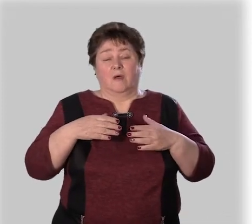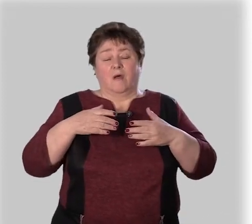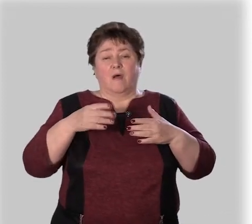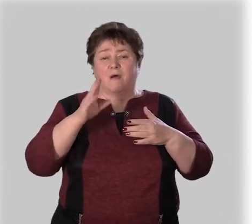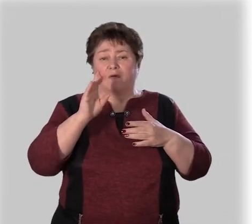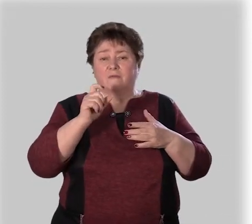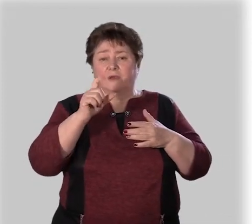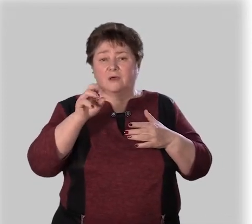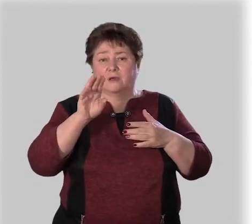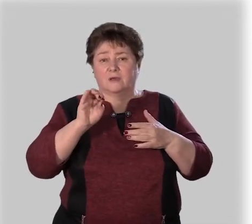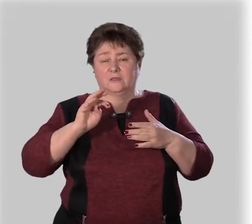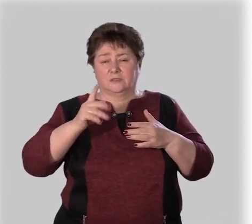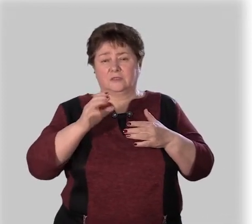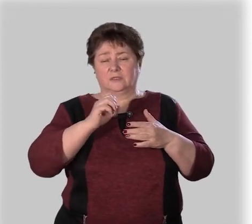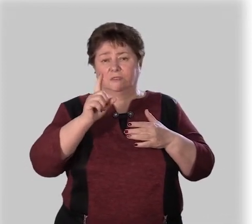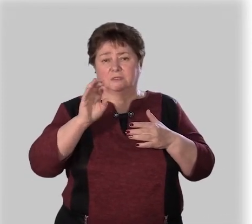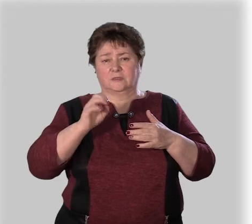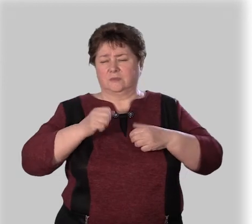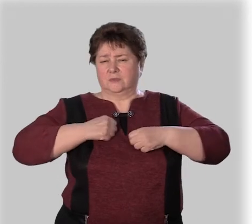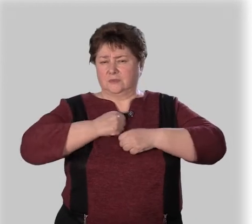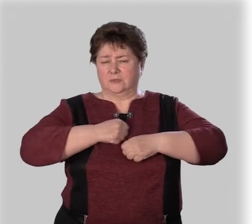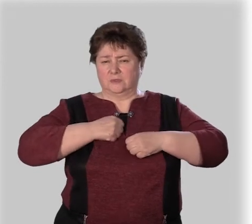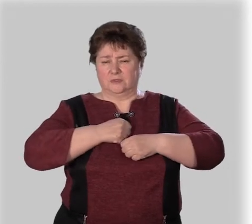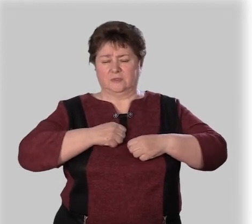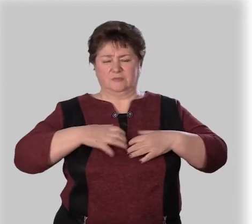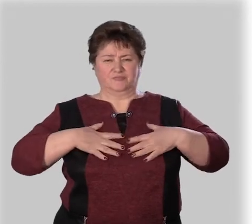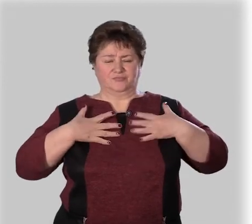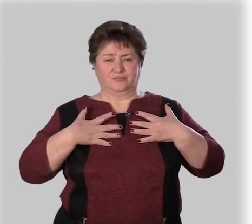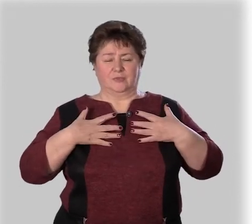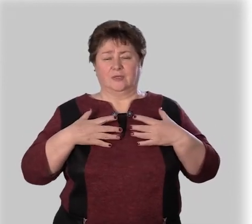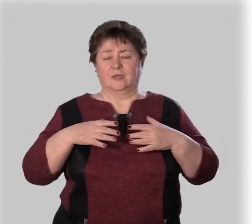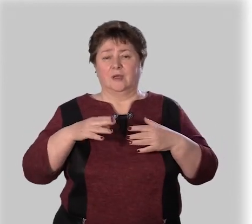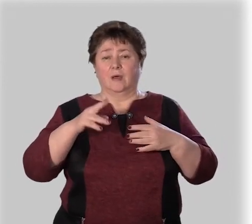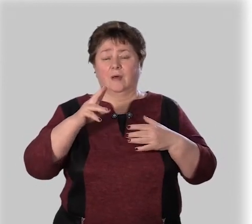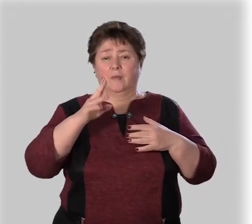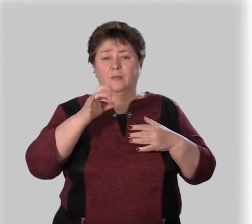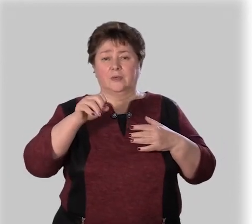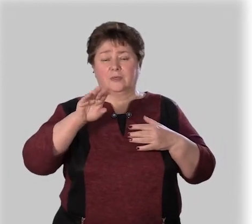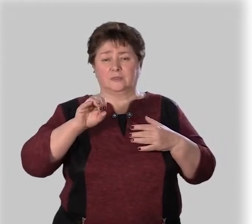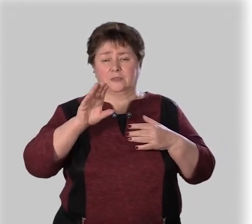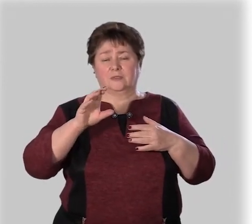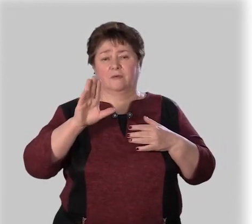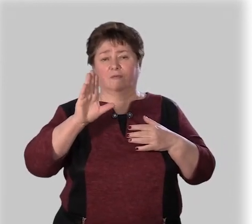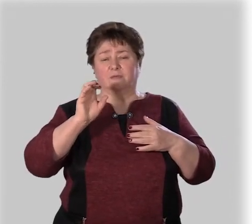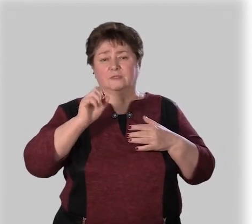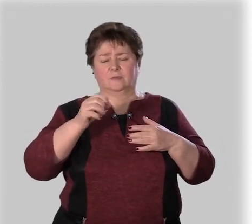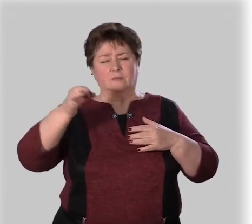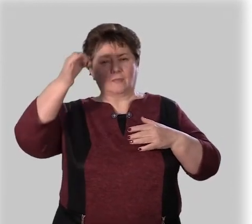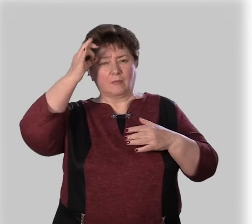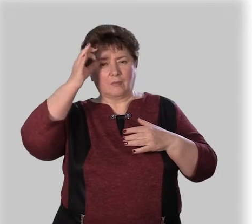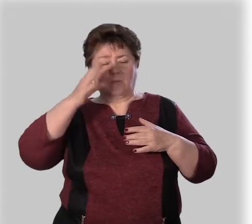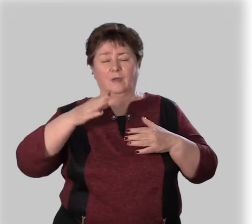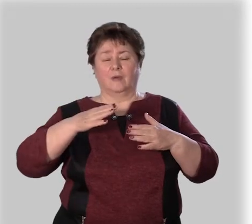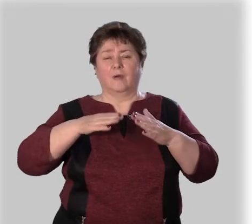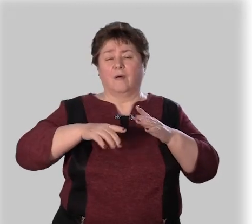Выходить из себя Возмутиться, разозлиться Прийти в себя Опомниться,